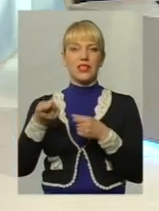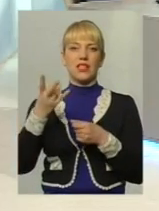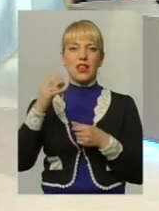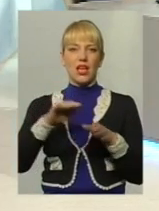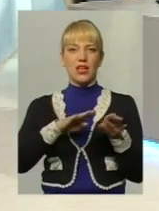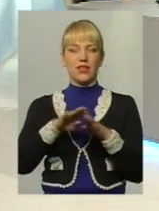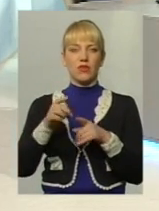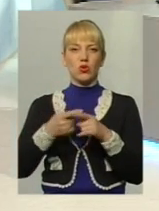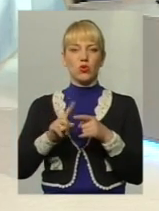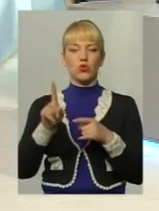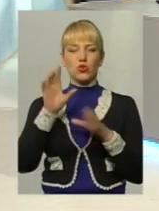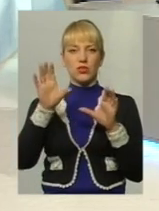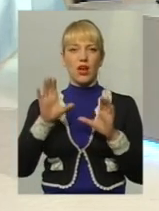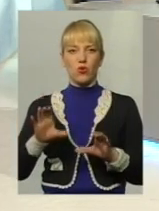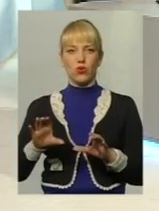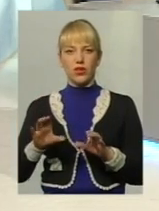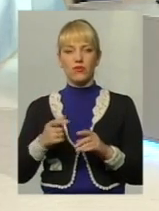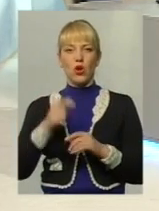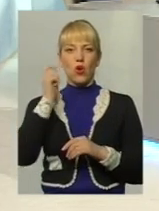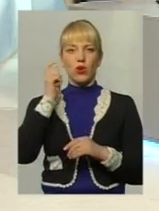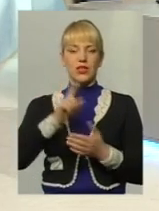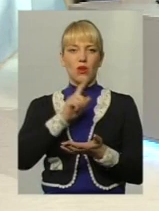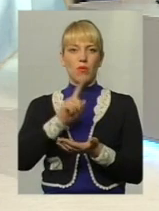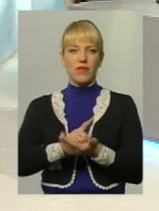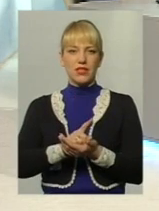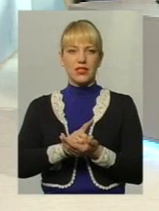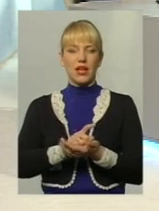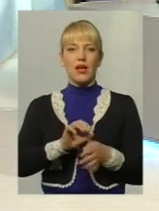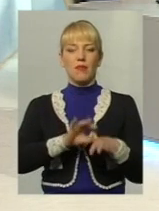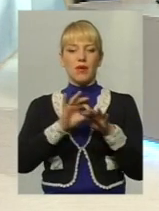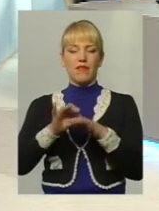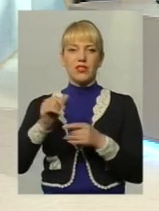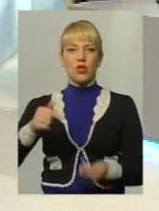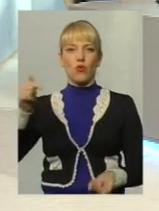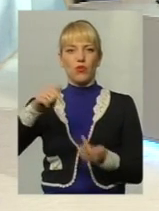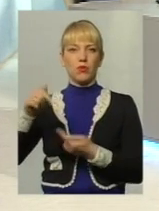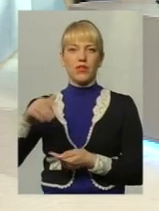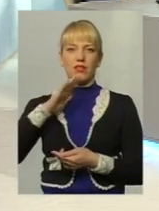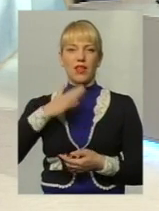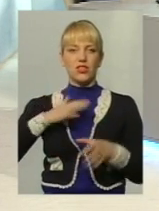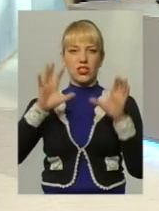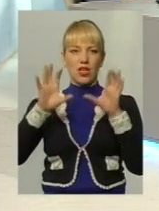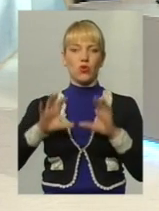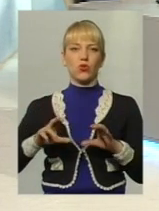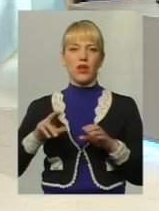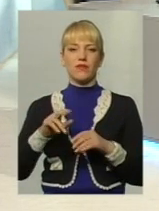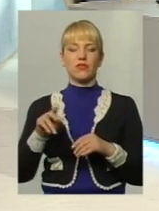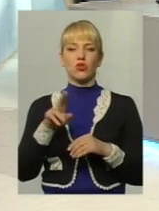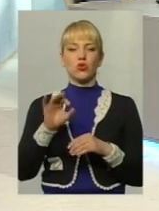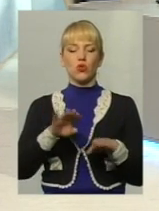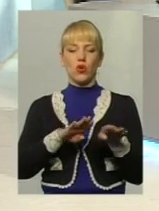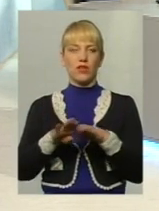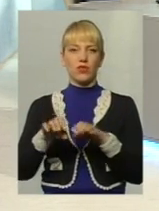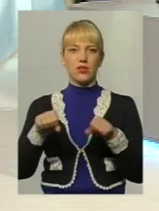того, що законодавчо Україна зобов'язана привести у відповідність наше законодавство щодо рівності